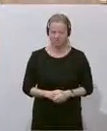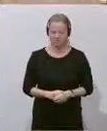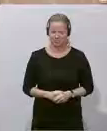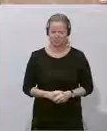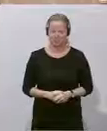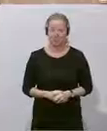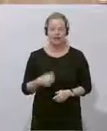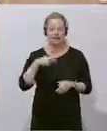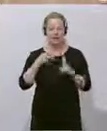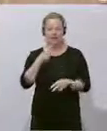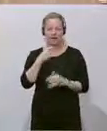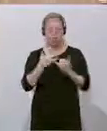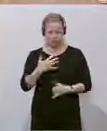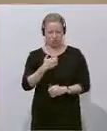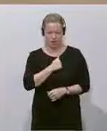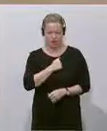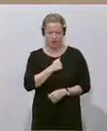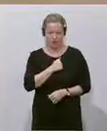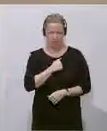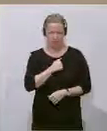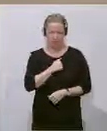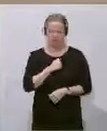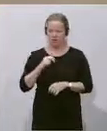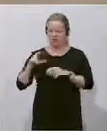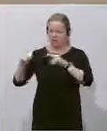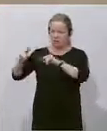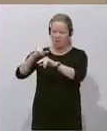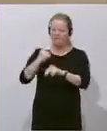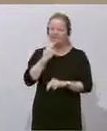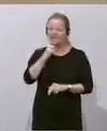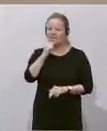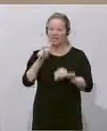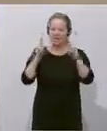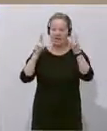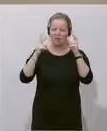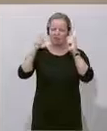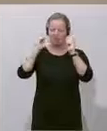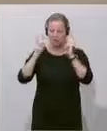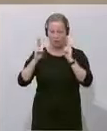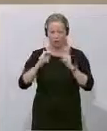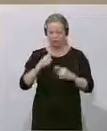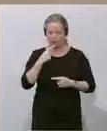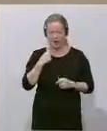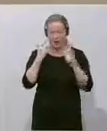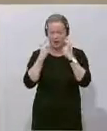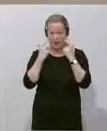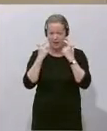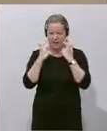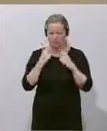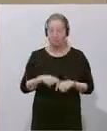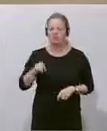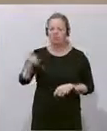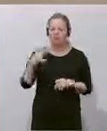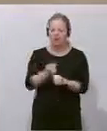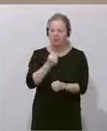Das schafft man. Ich würde jetzt nicht wieder über Frisuren reden, weil das ist wirklich schon zu lächerlich. Ich glaube, das schafft man, wenn man das Geld beim Fenster